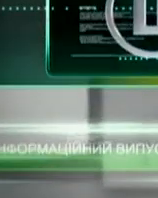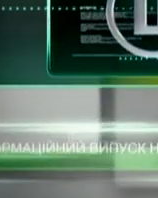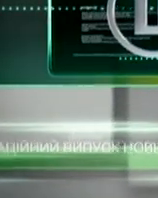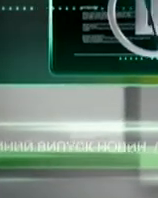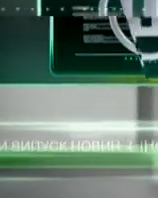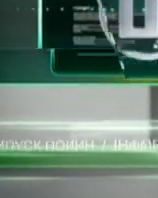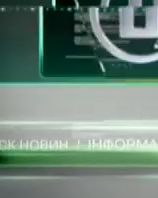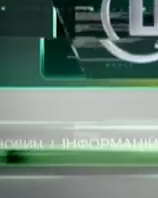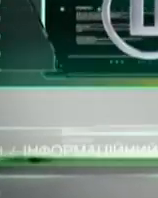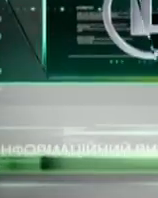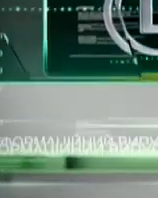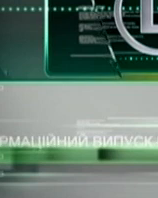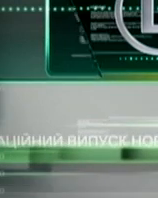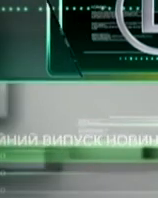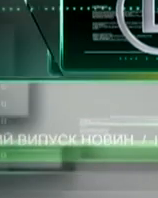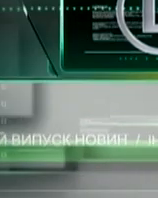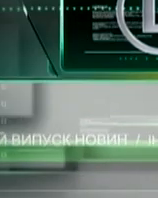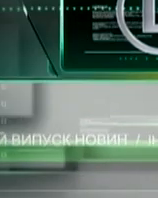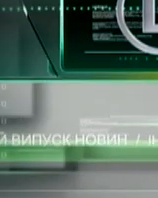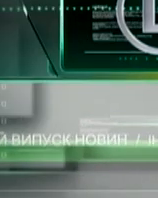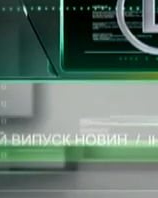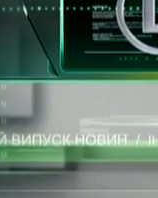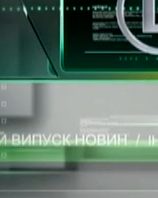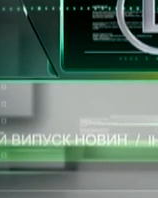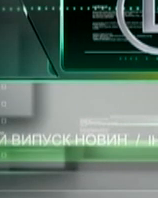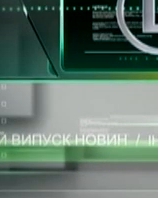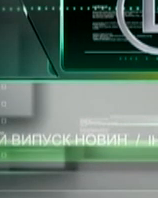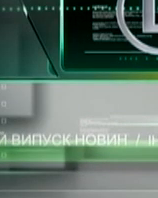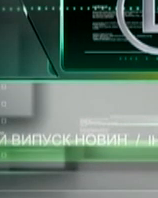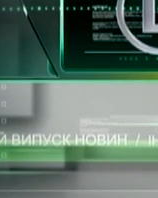перегляд!